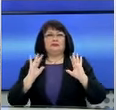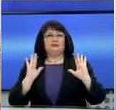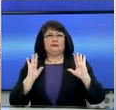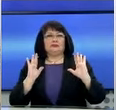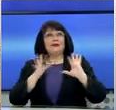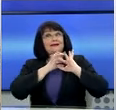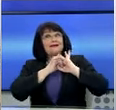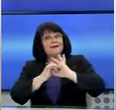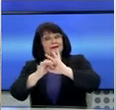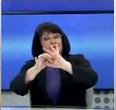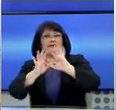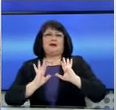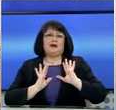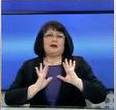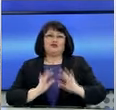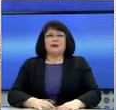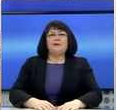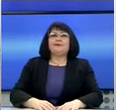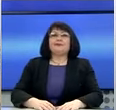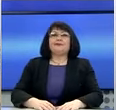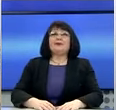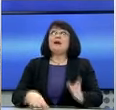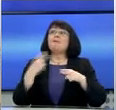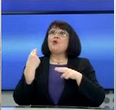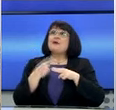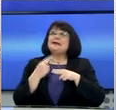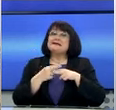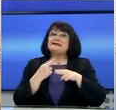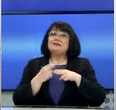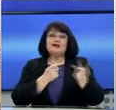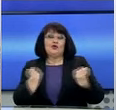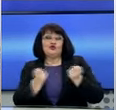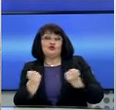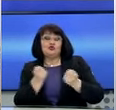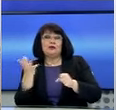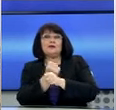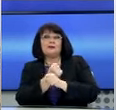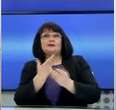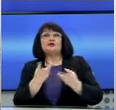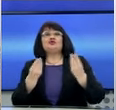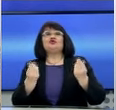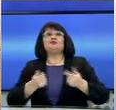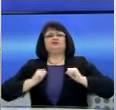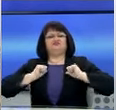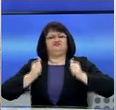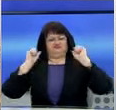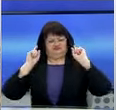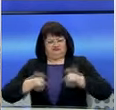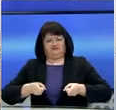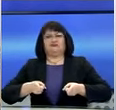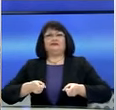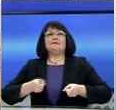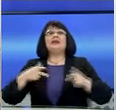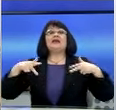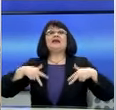επαγρύπνηση. Όμως, καθοριστικώς παράγοντας αυτή την επιτυχημένη διαχείριση, ήταν η απόλυτη αποφασιστικότητα με την οποία